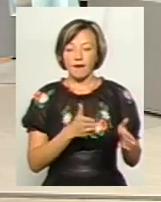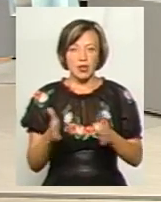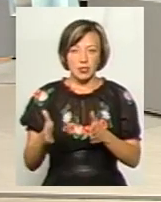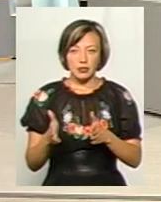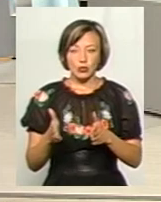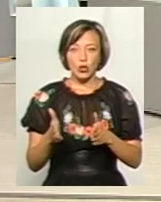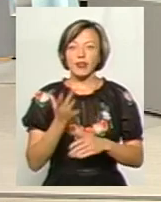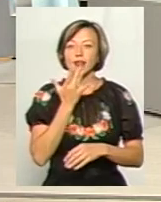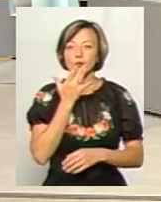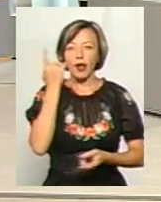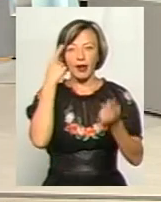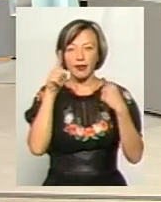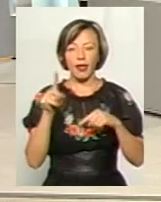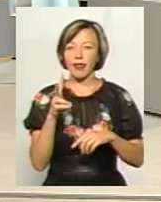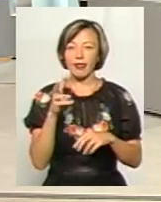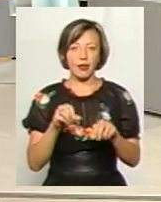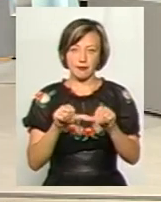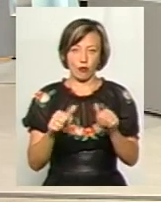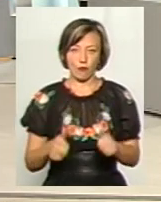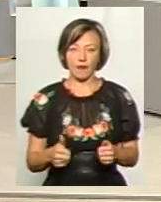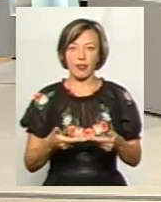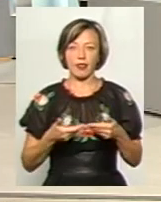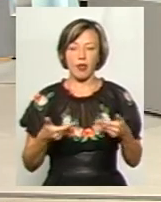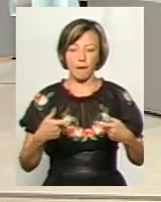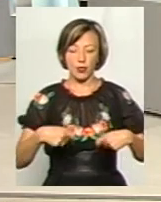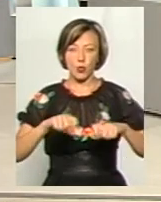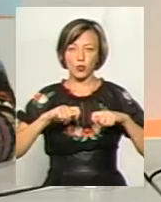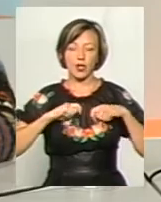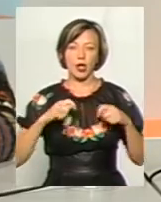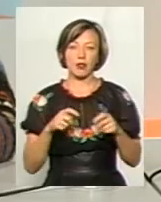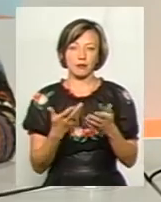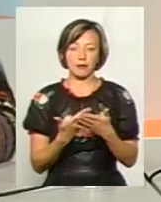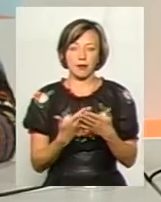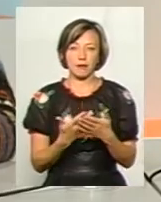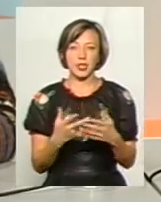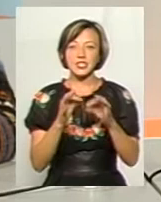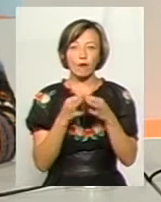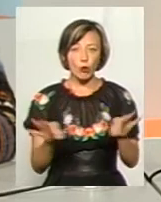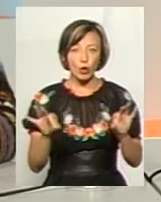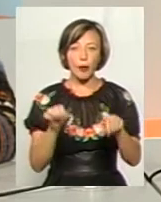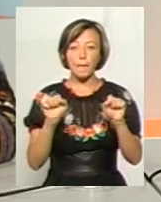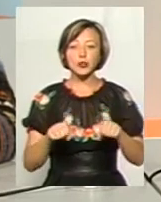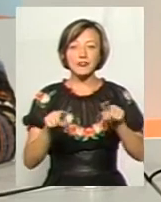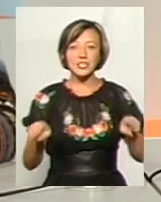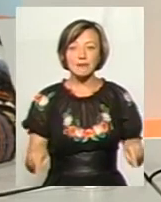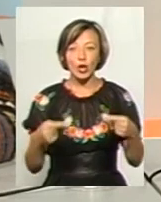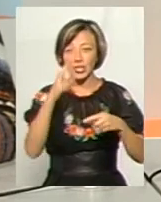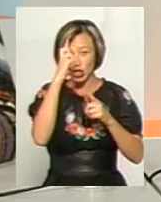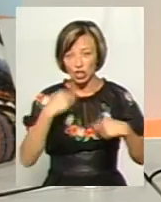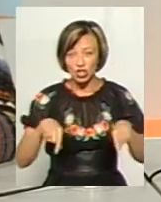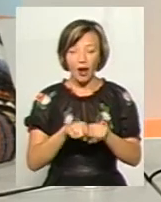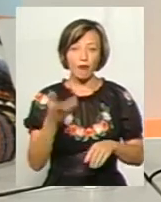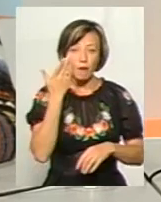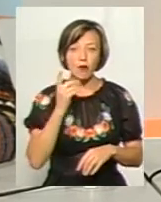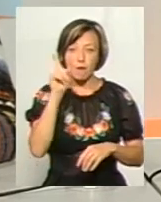Тобто, національна ідея не сформована. Нам досталась, так би мовити, свобода, можливість створити державу. Ми поки